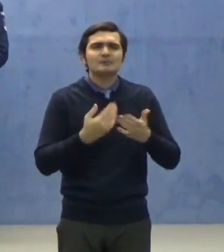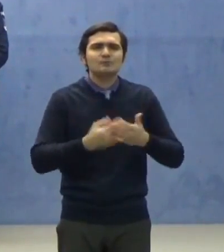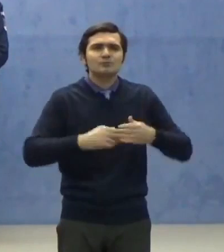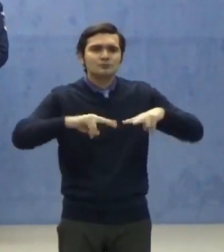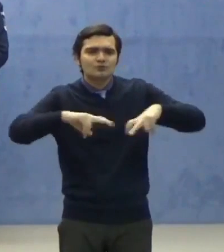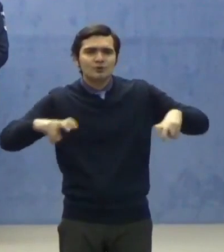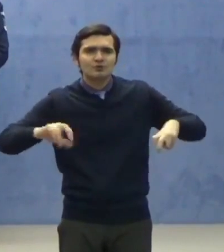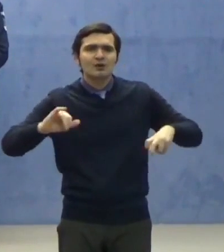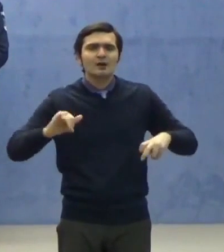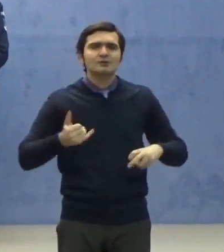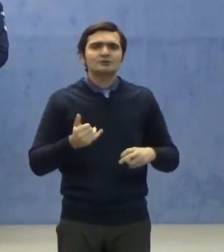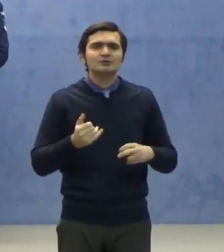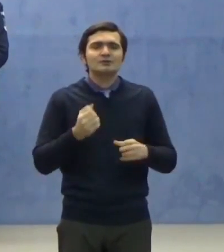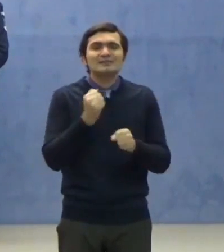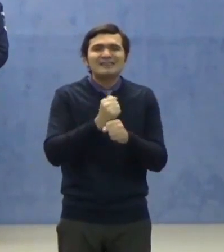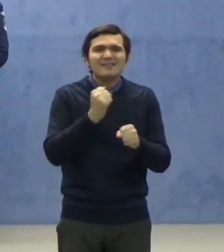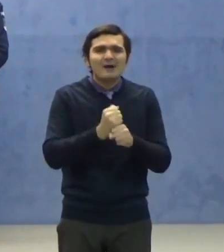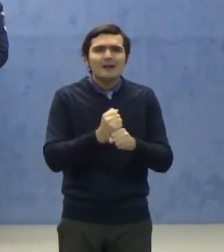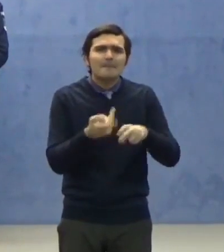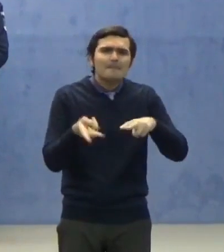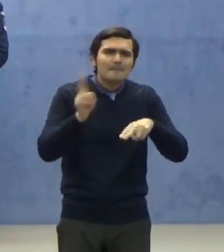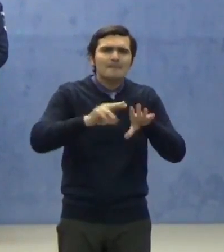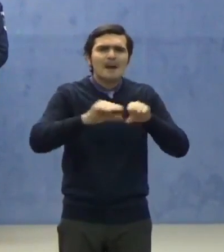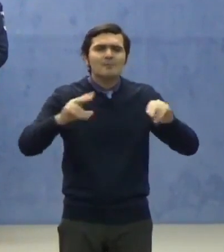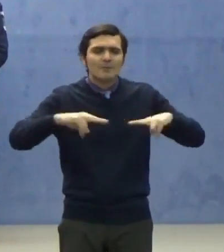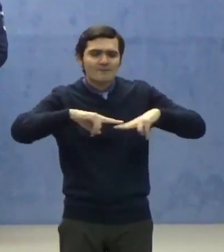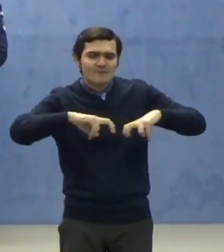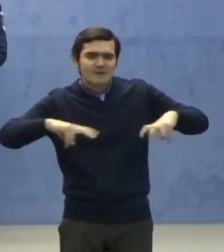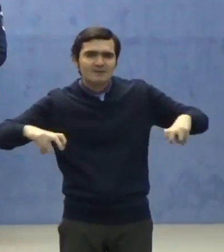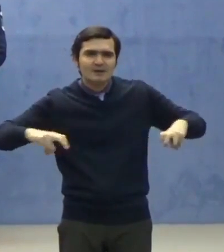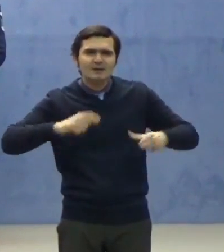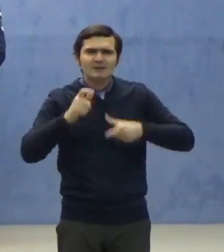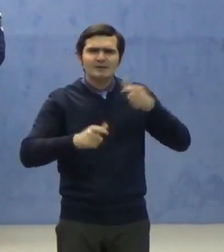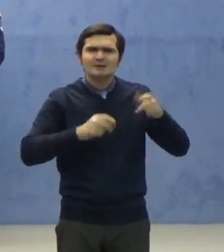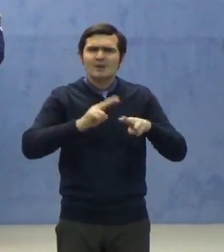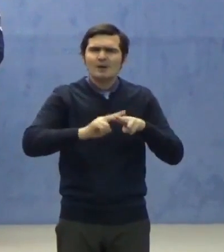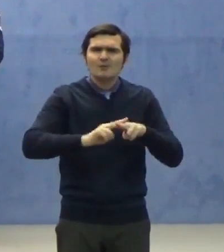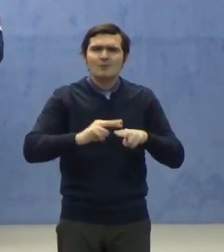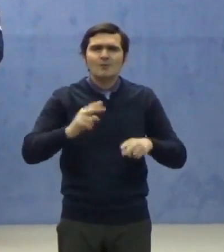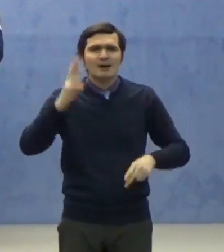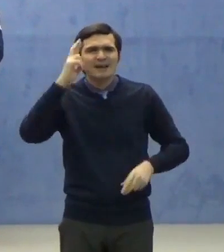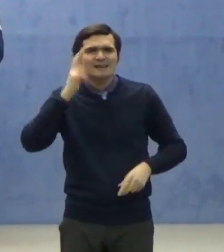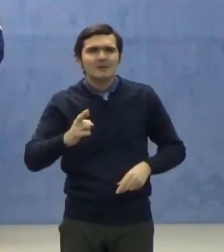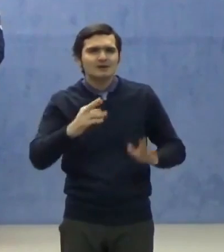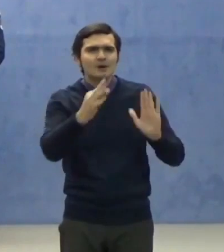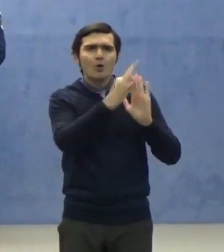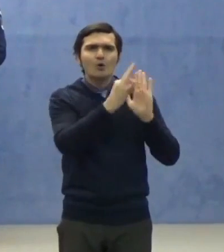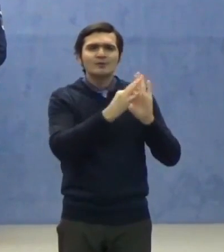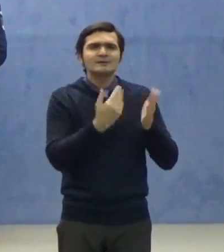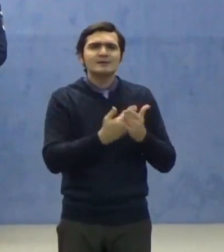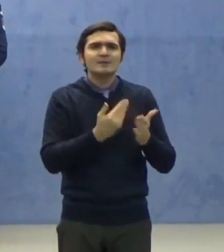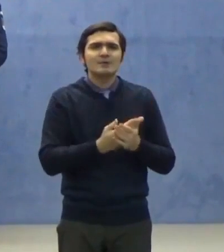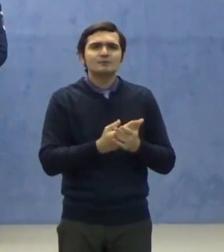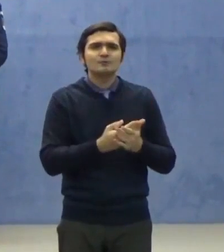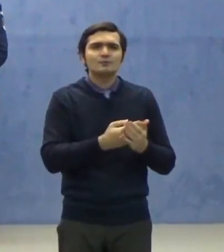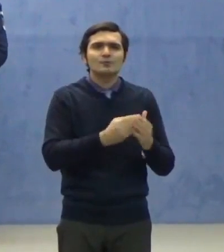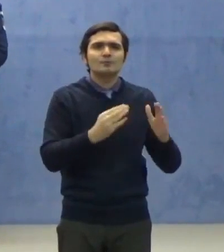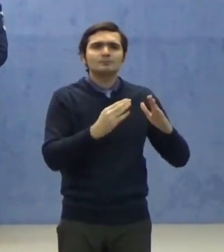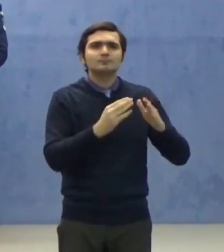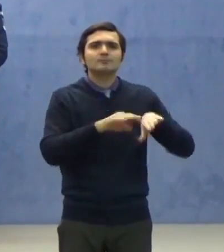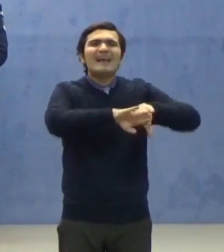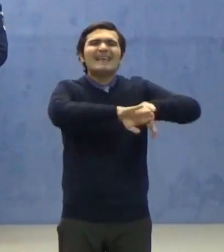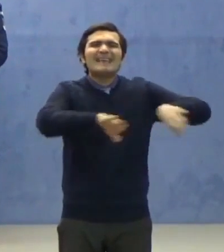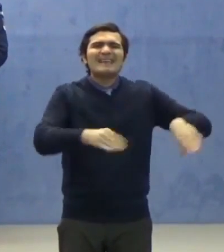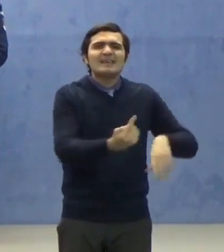sunt accentuate verificările privind modul în care sunt respectate condițiile de izolare, corectitudinea